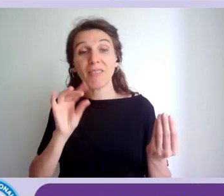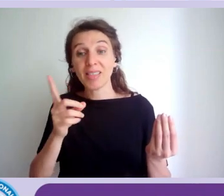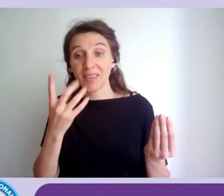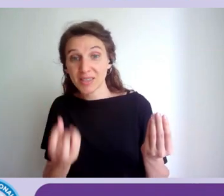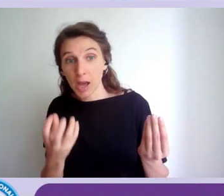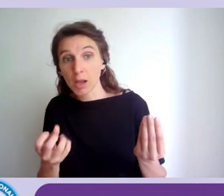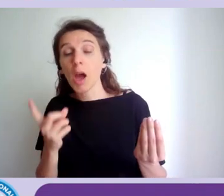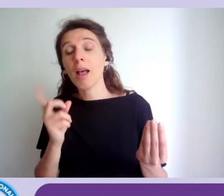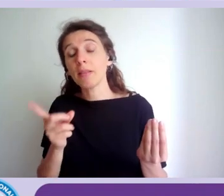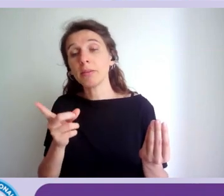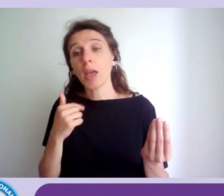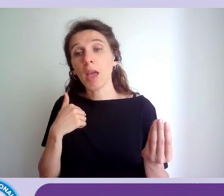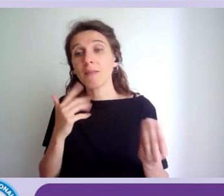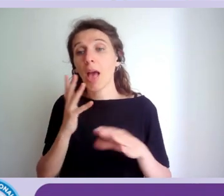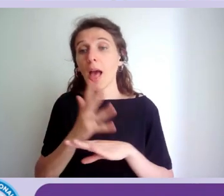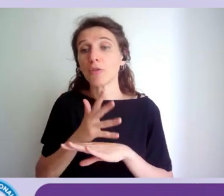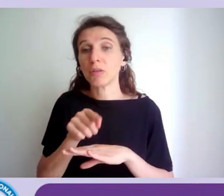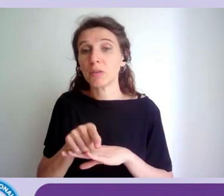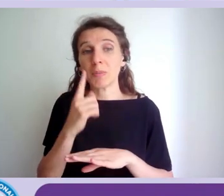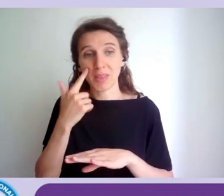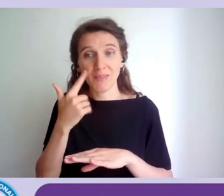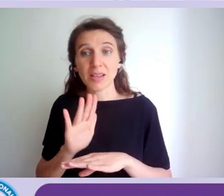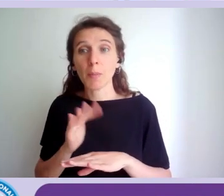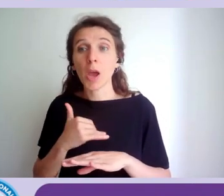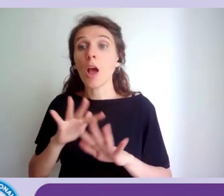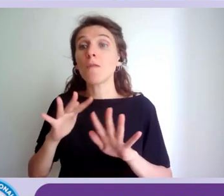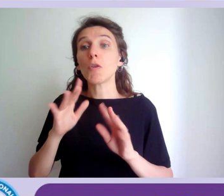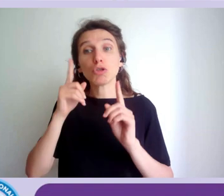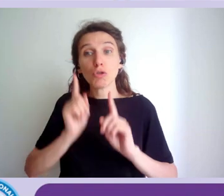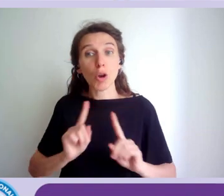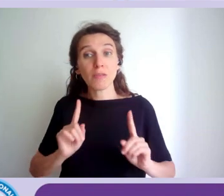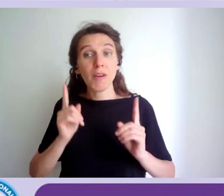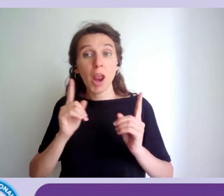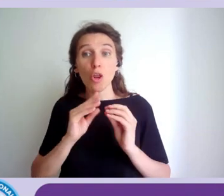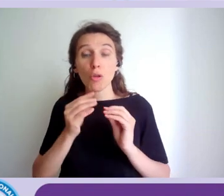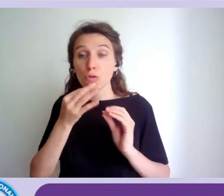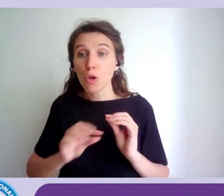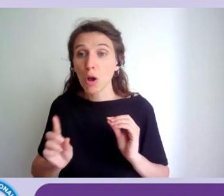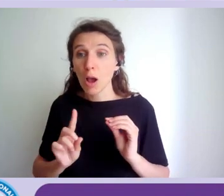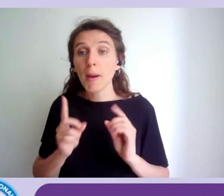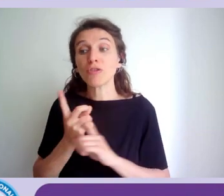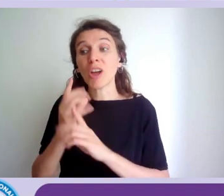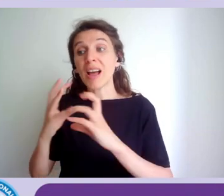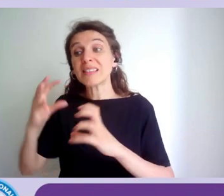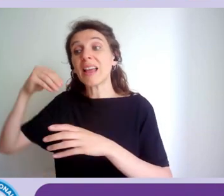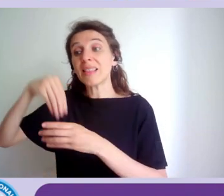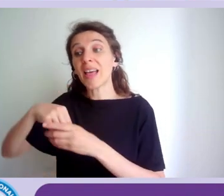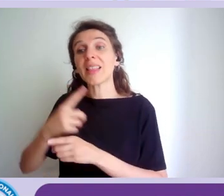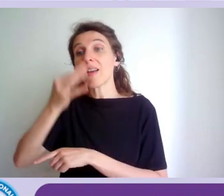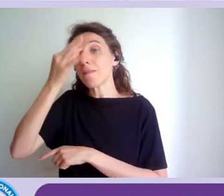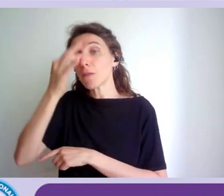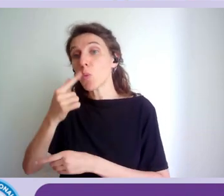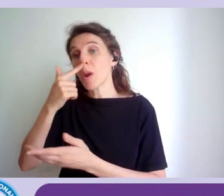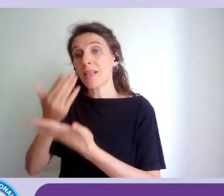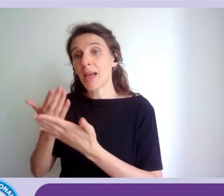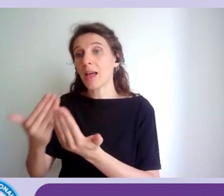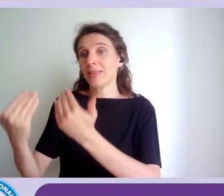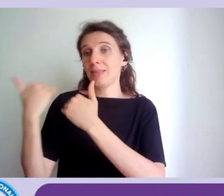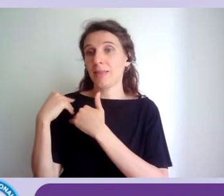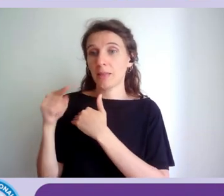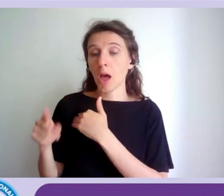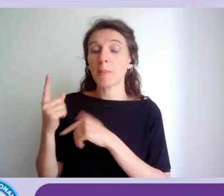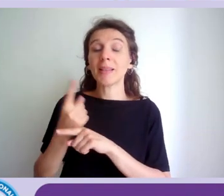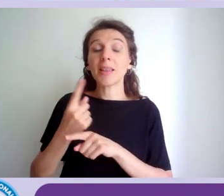accessibili magari non lo sa fare ci sarà qualcuno un'azienda che se ne occuperà ma deve saperlo che deve essere garantita questa